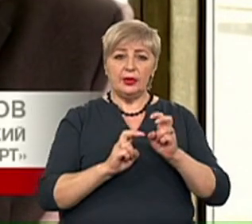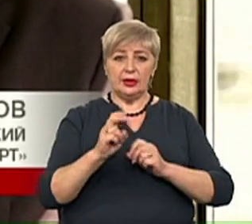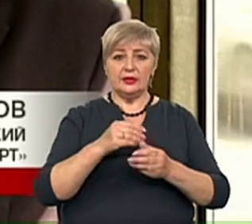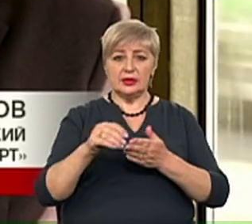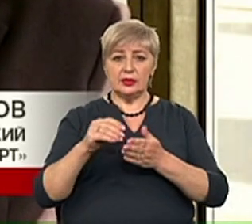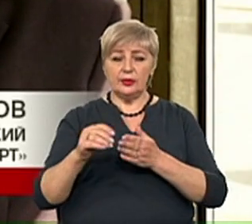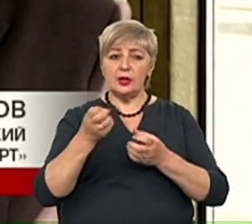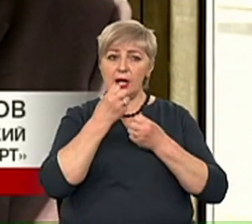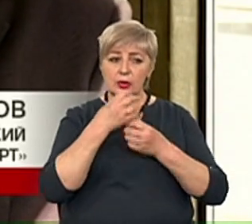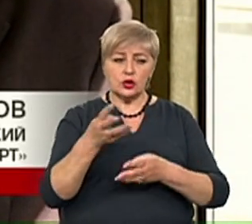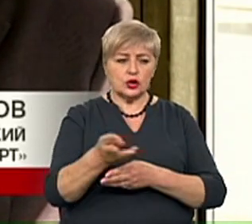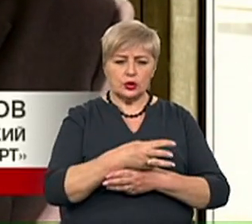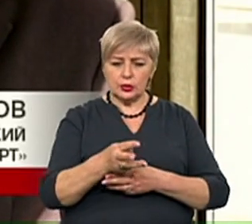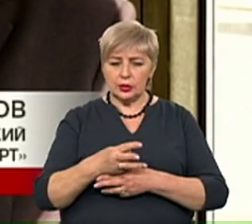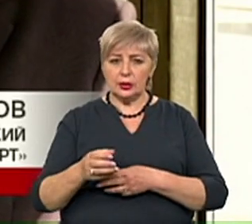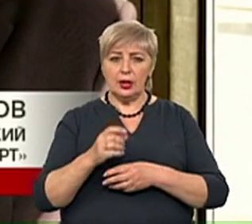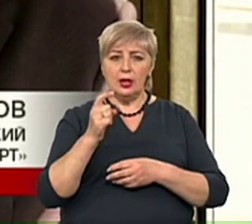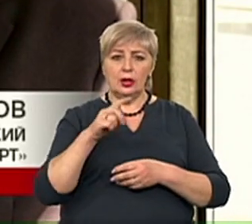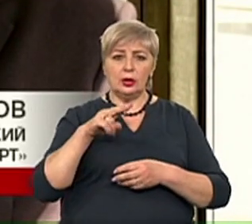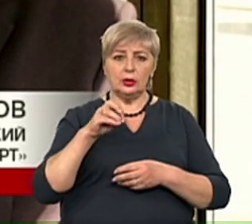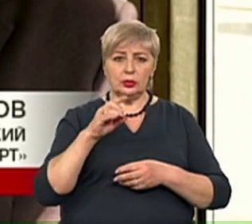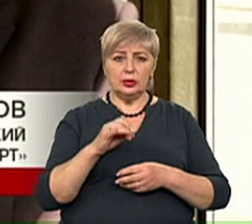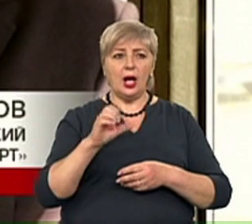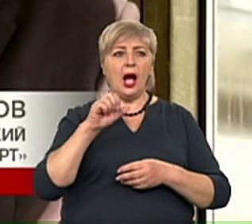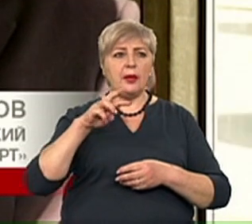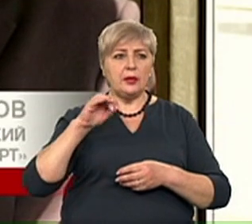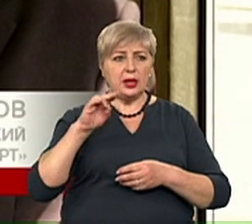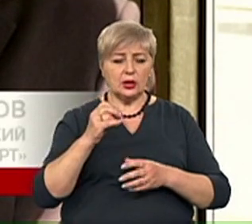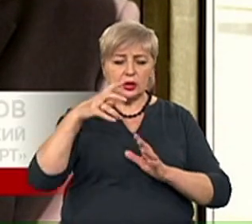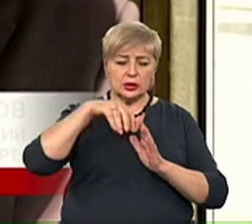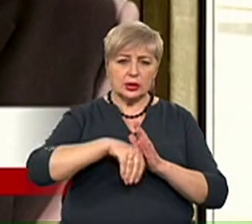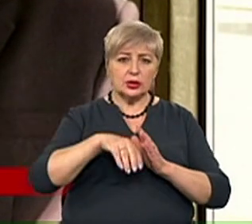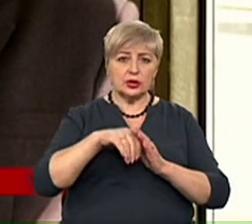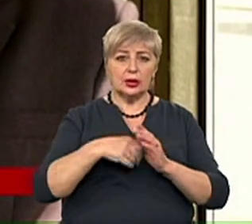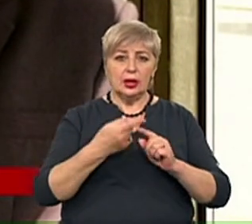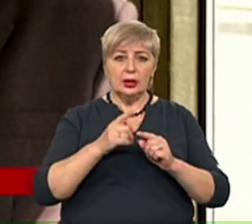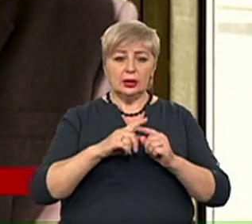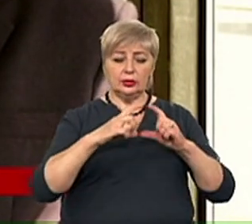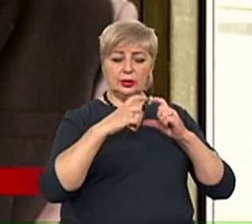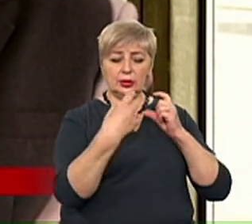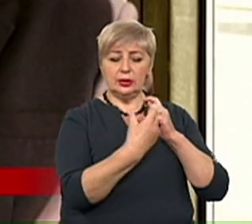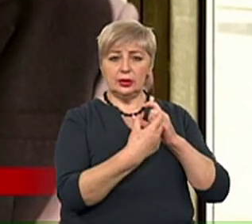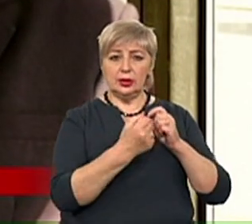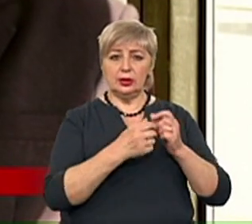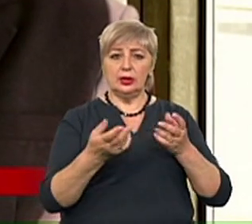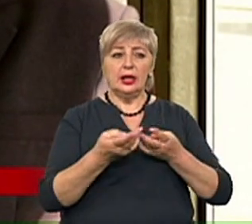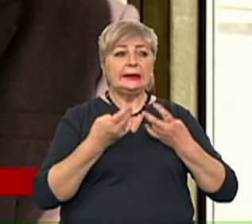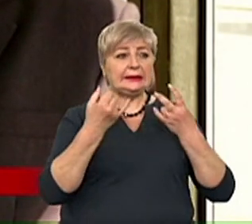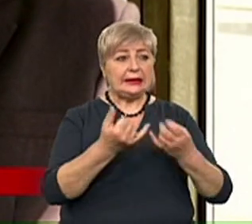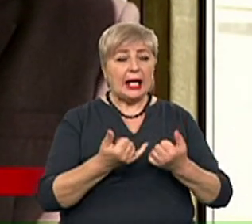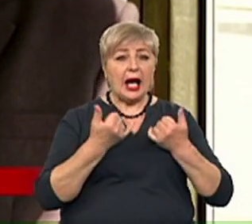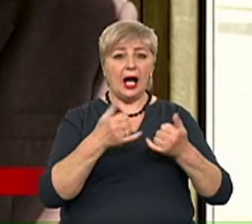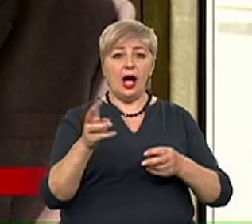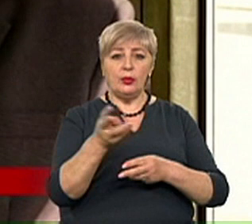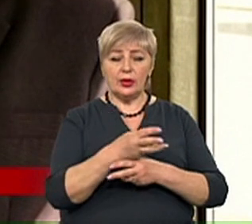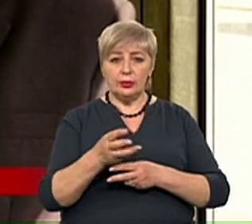хороші дезінфекції вещества – це хлоросодержація, це аминосодержація, які на етикетцію мають названня, що вони применяються для обробки